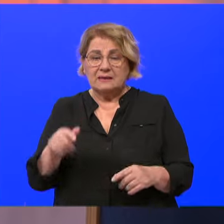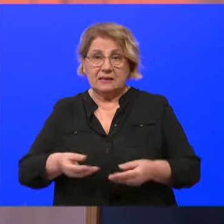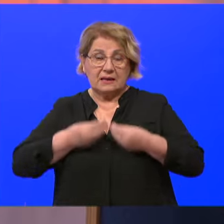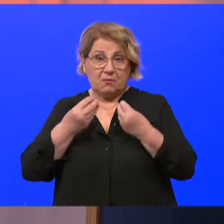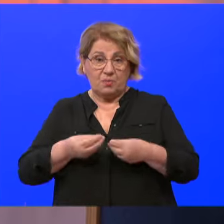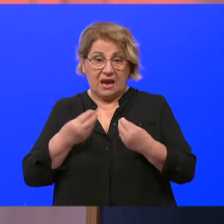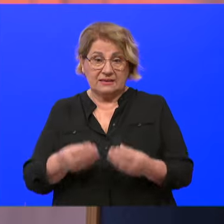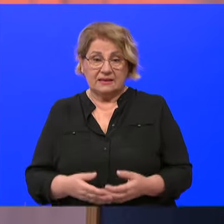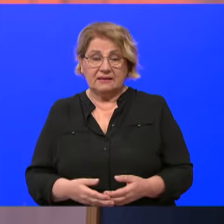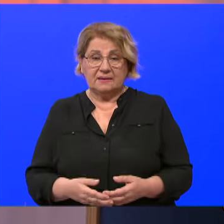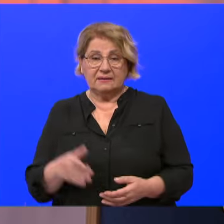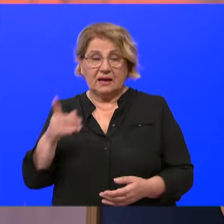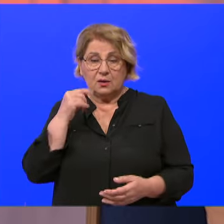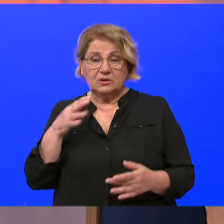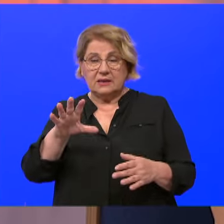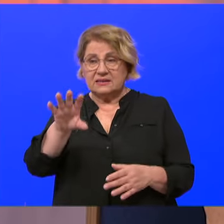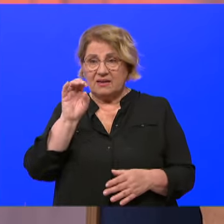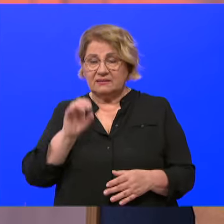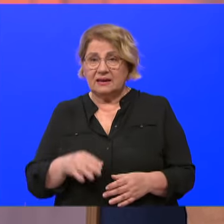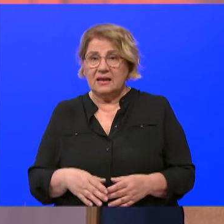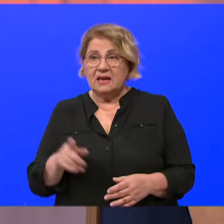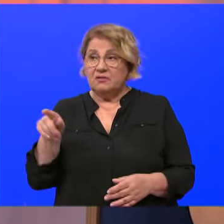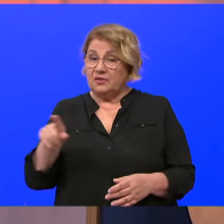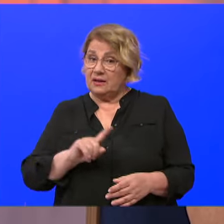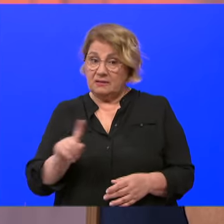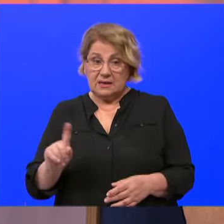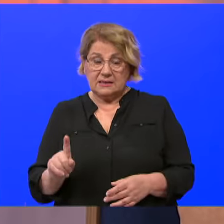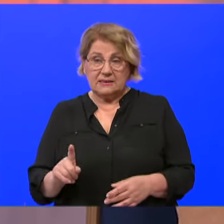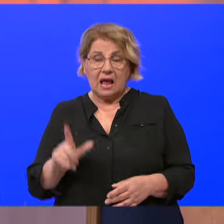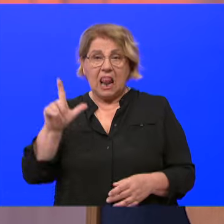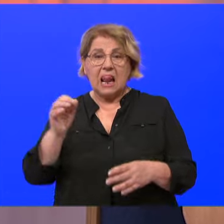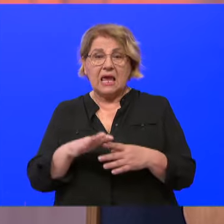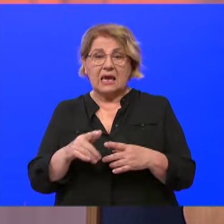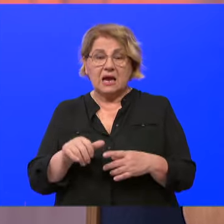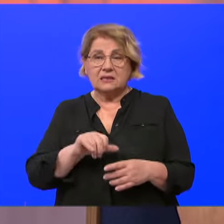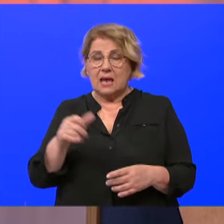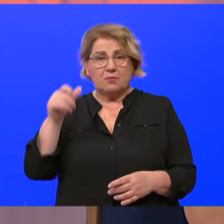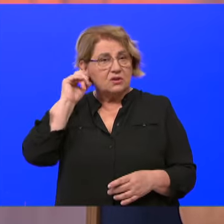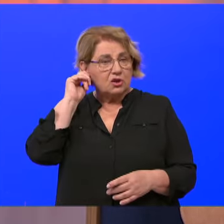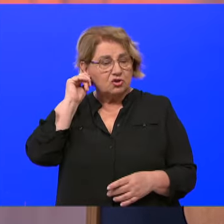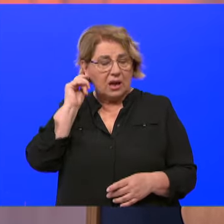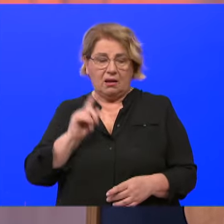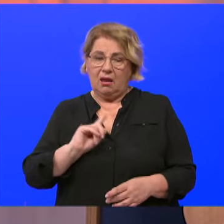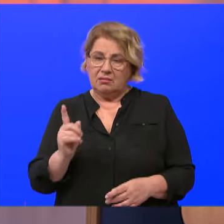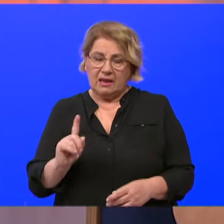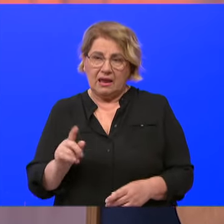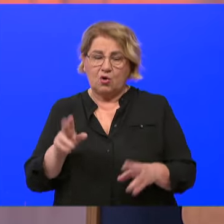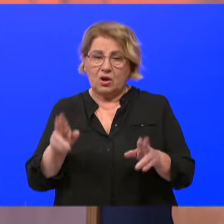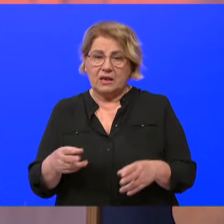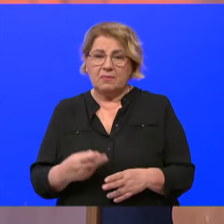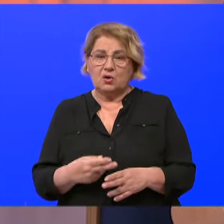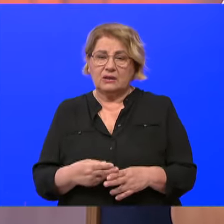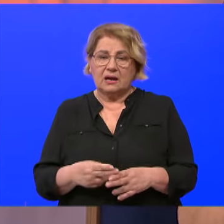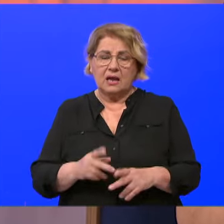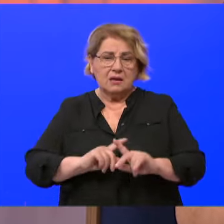tumačite, evo da to ljudi shvate, dakle vi niste liga samo za žene. Ne. Oboljele od raka dojke, nego